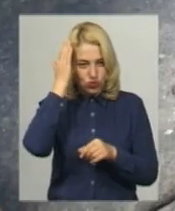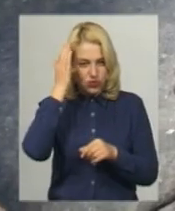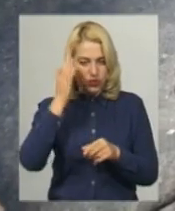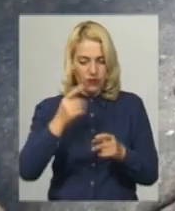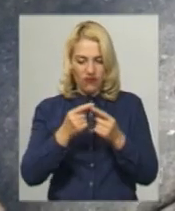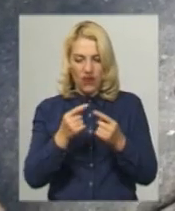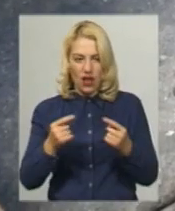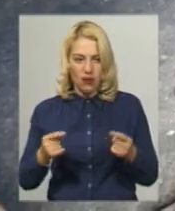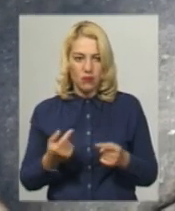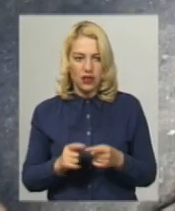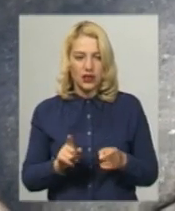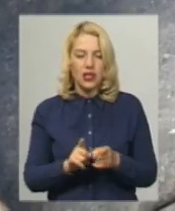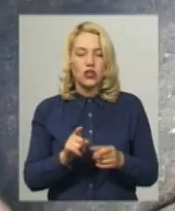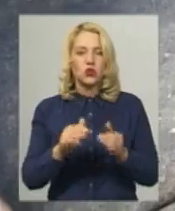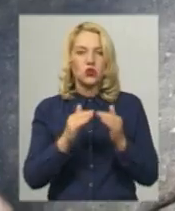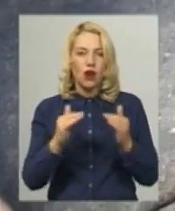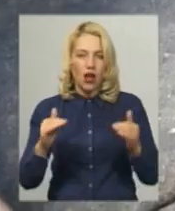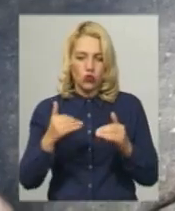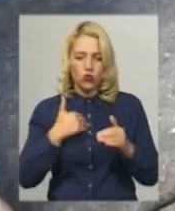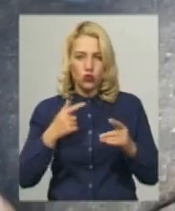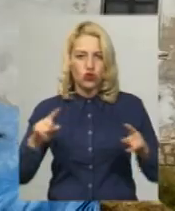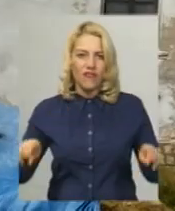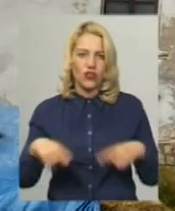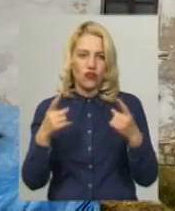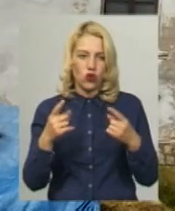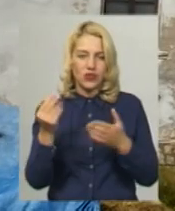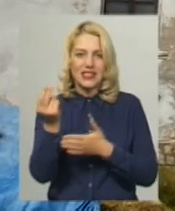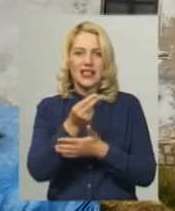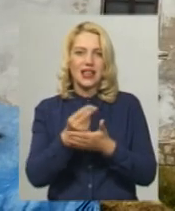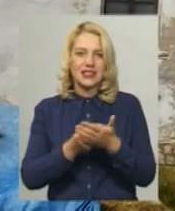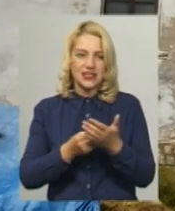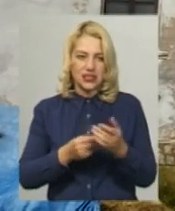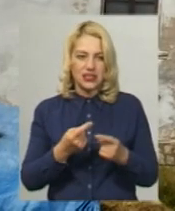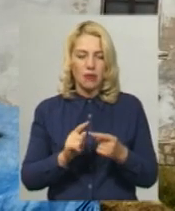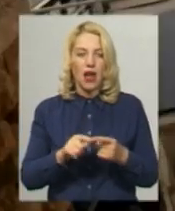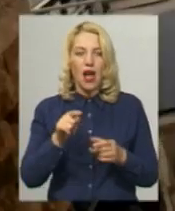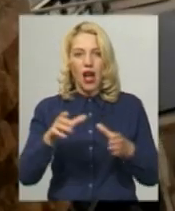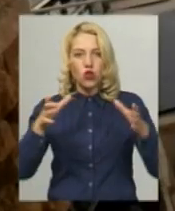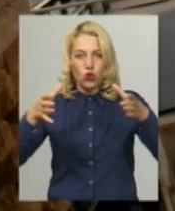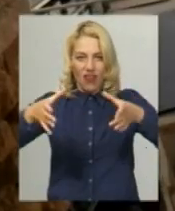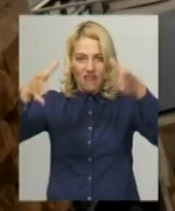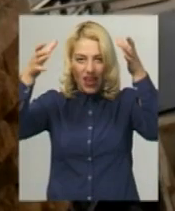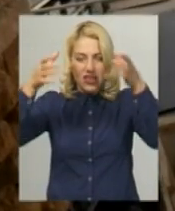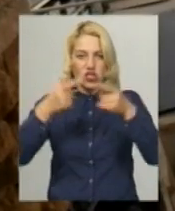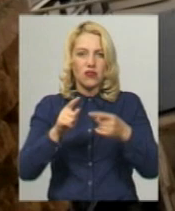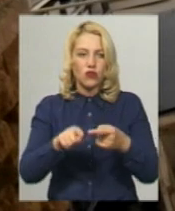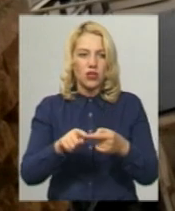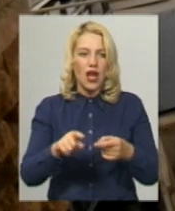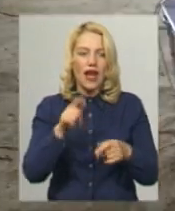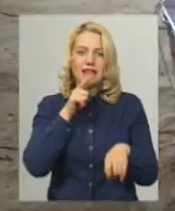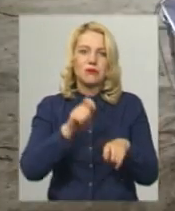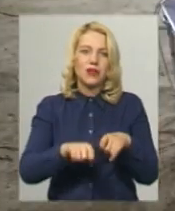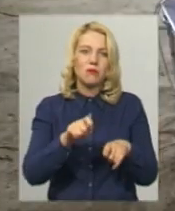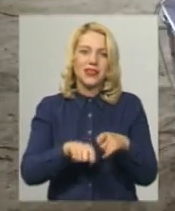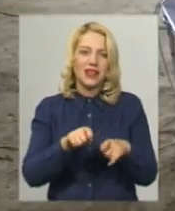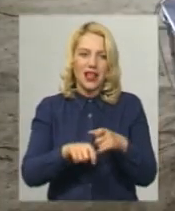заповіднику запланували за кілька років відтворити за планами і ескізами. А тут, в офіцерській вежі фортеці, студенти влаштували експериментальну лабораторію. Вони